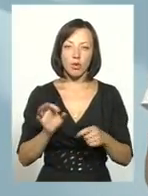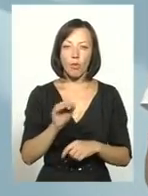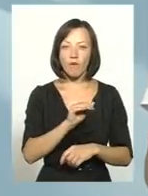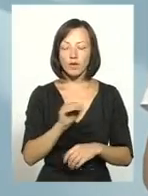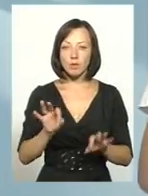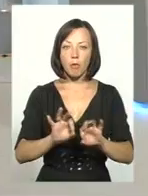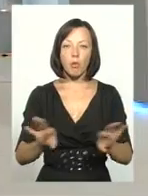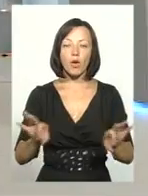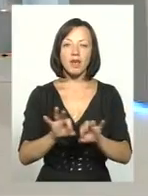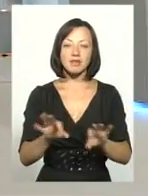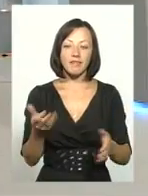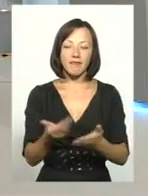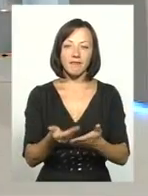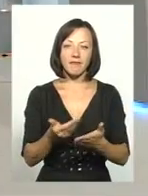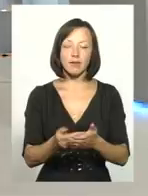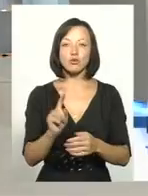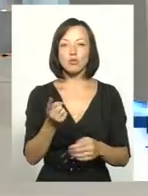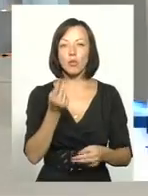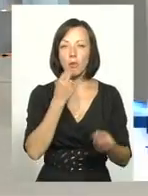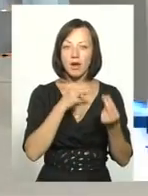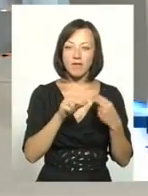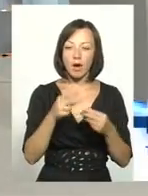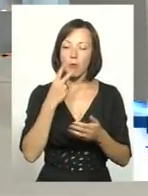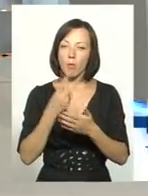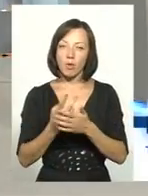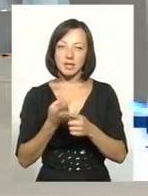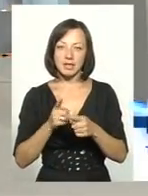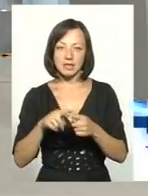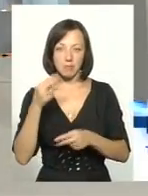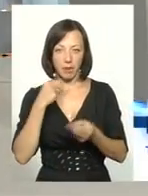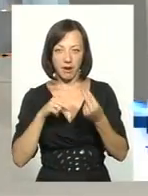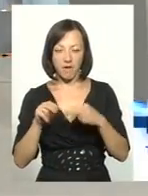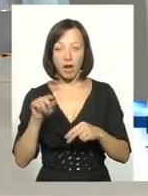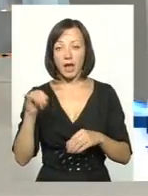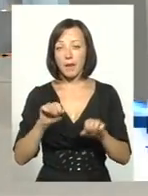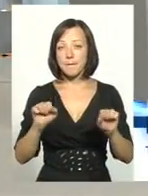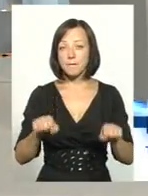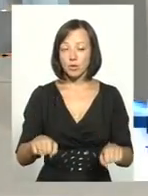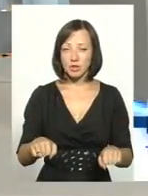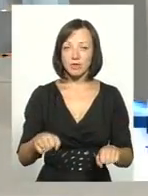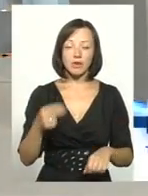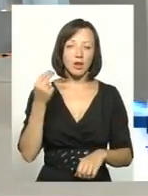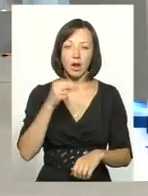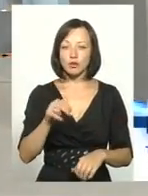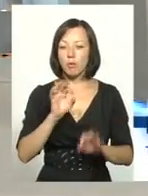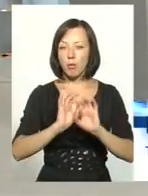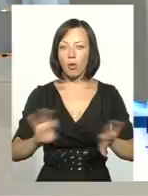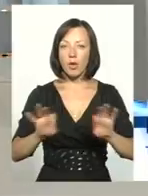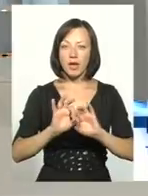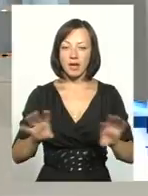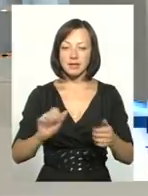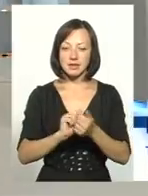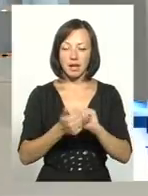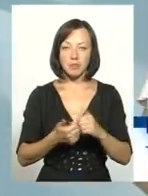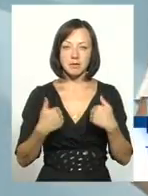пояснити і розноснити, яка, в чому перевага, і показати ці переваги. І, мабуть, найкращим пояснювачем замість